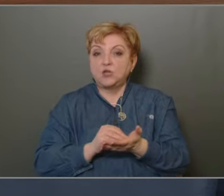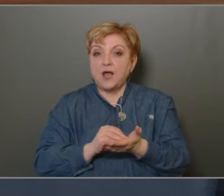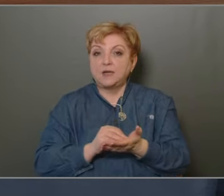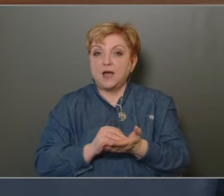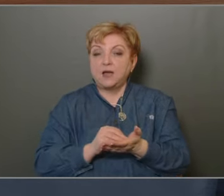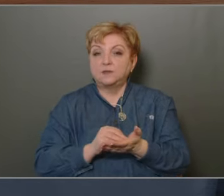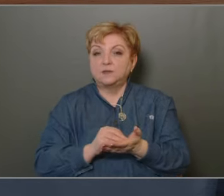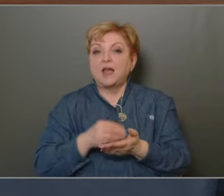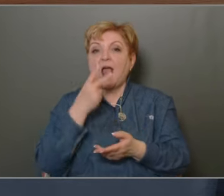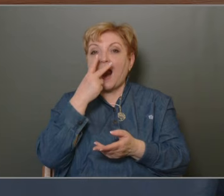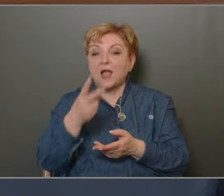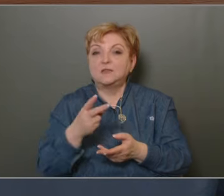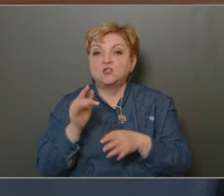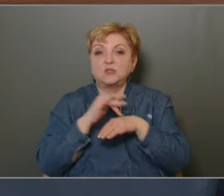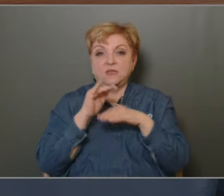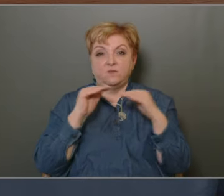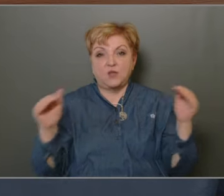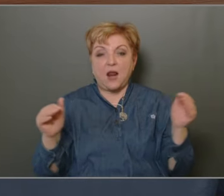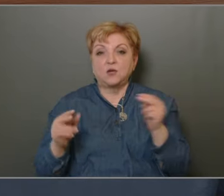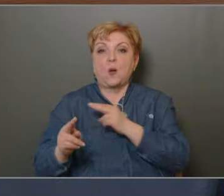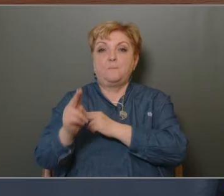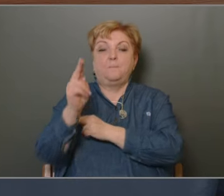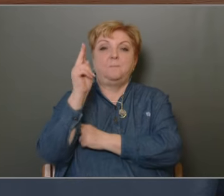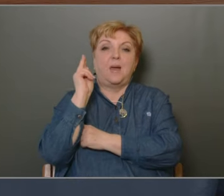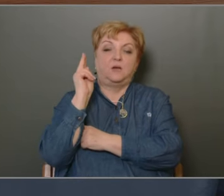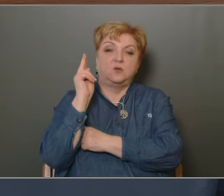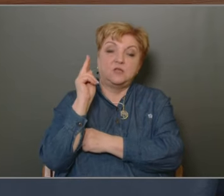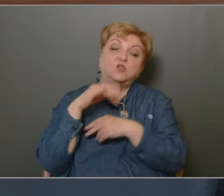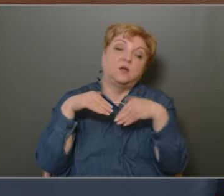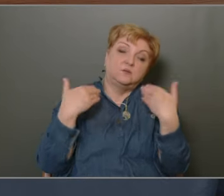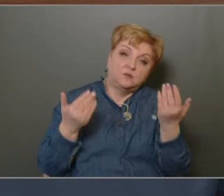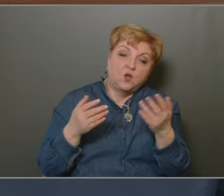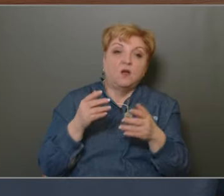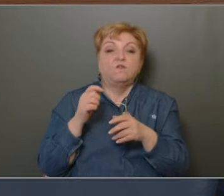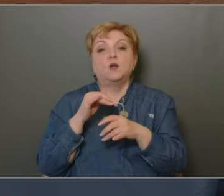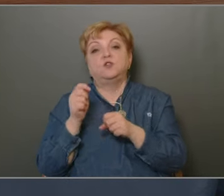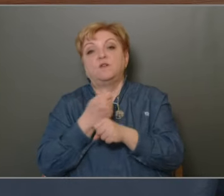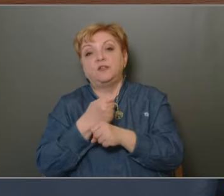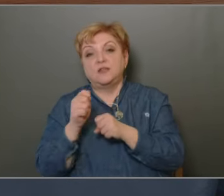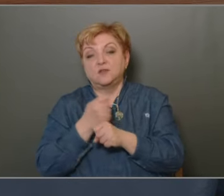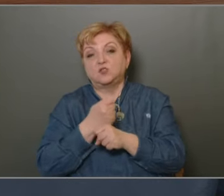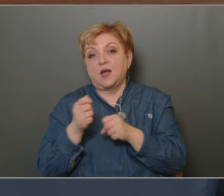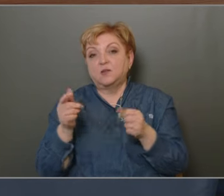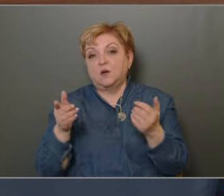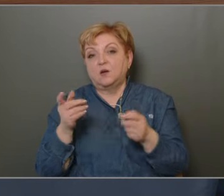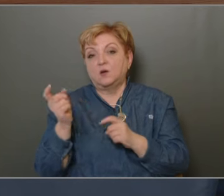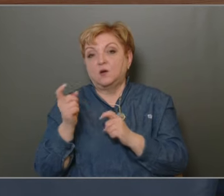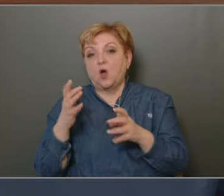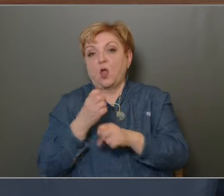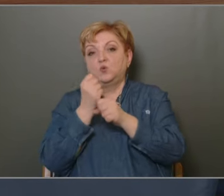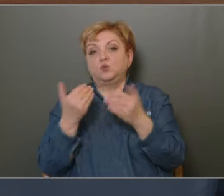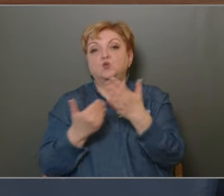a színvon, ellátási színvonálának a megőrzése, notebene javítása céljában létrehozott, valakulatnak gondolom az új